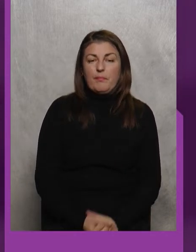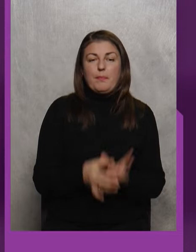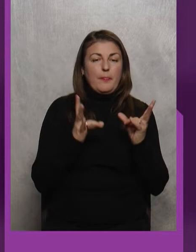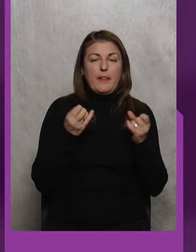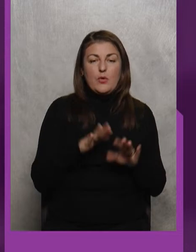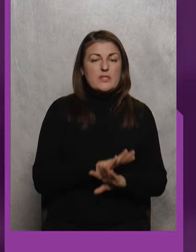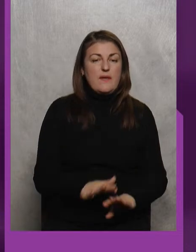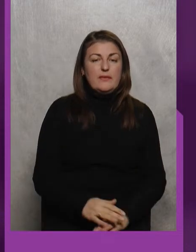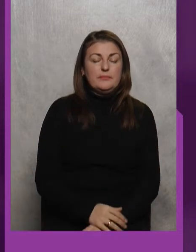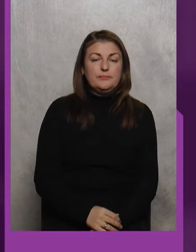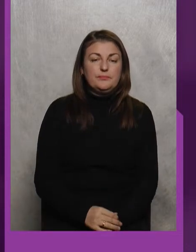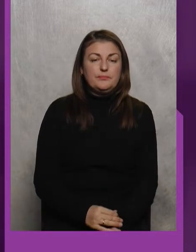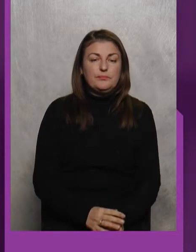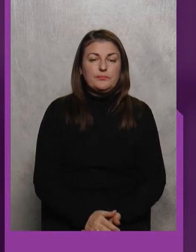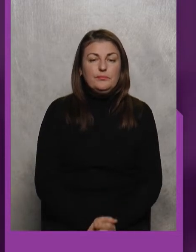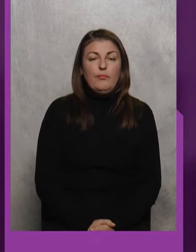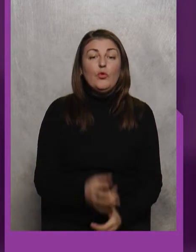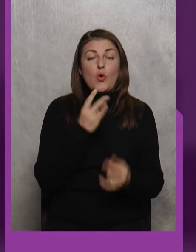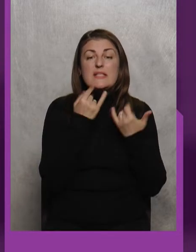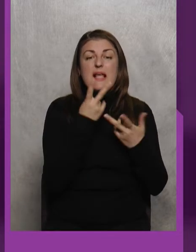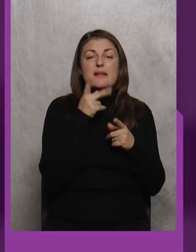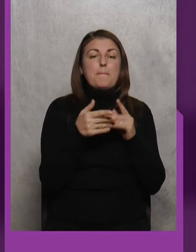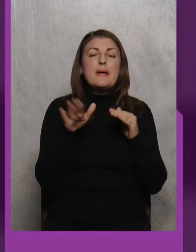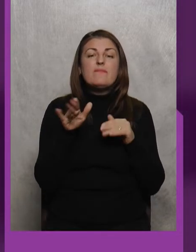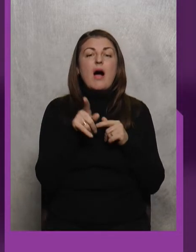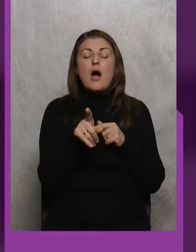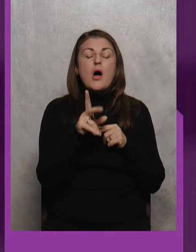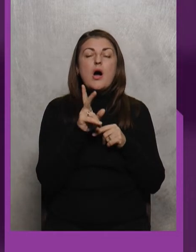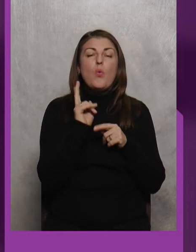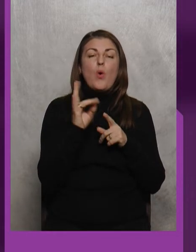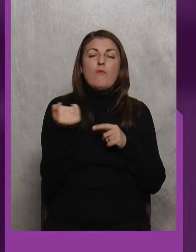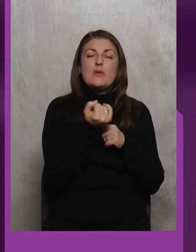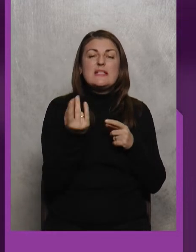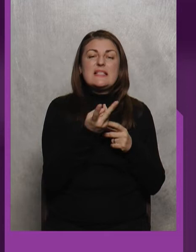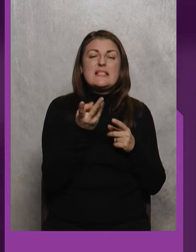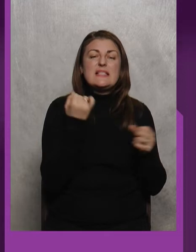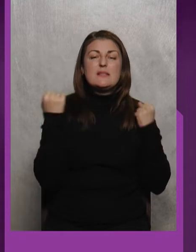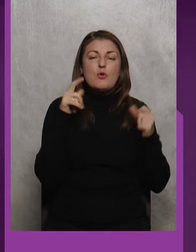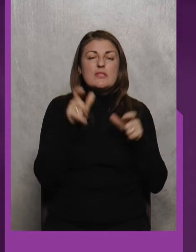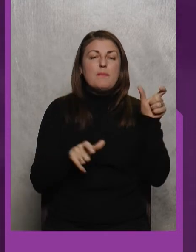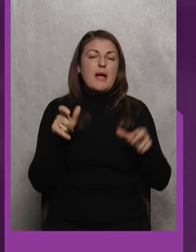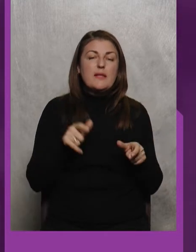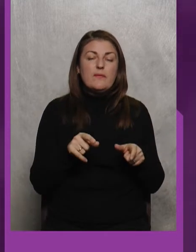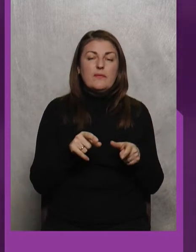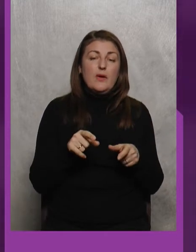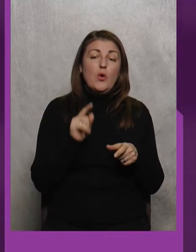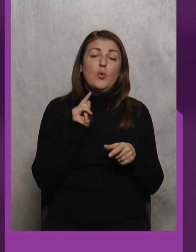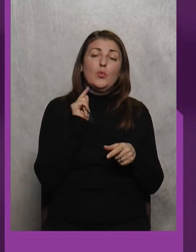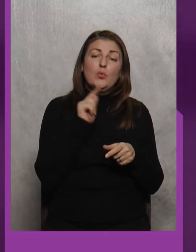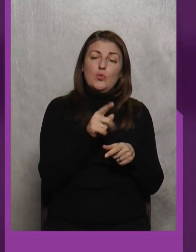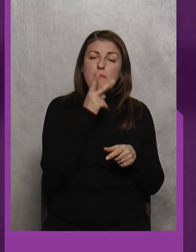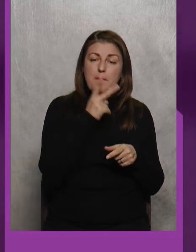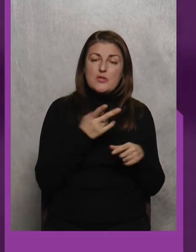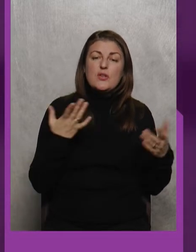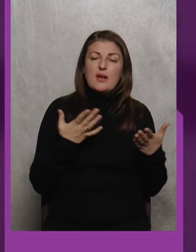Не оставляли Ну от зараз перевагу му когось зі спортсменів Ну тут, ви